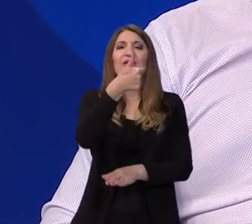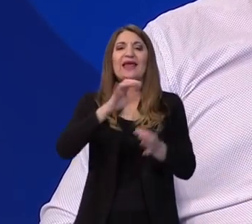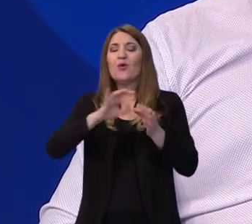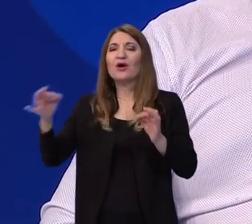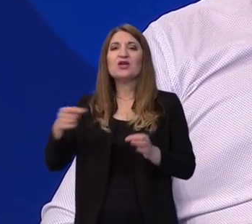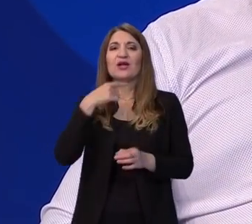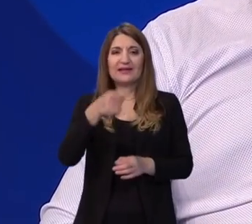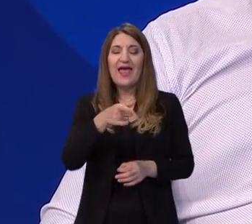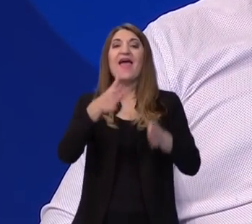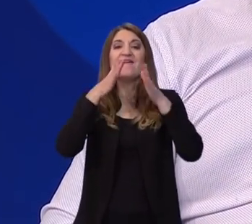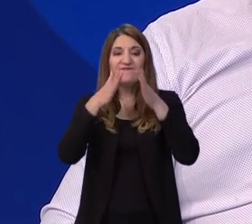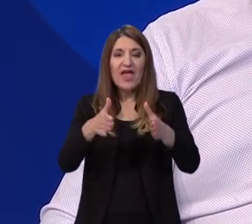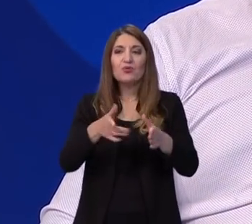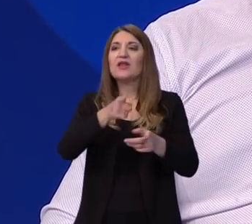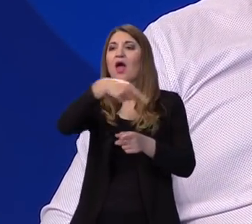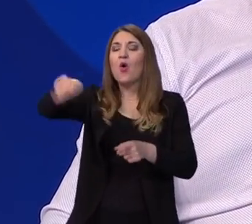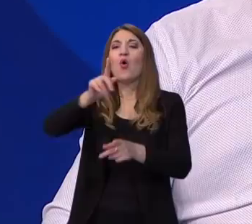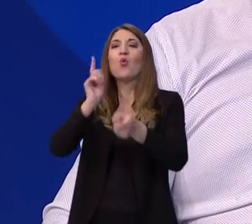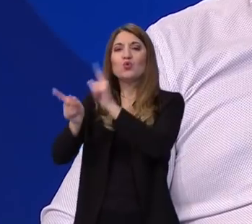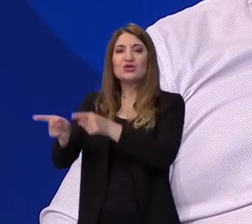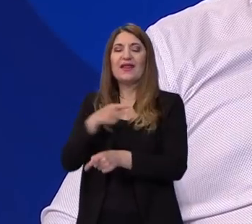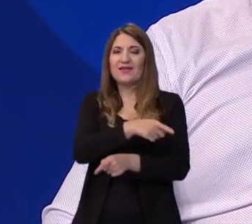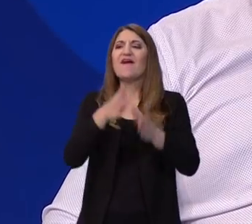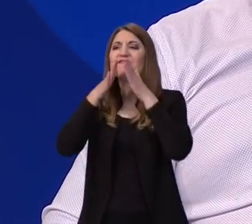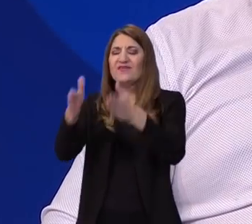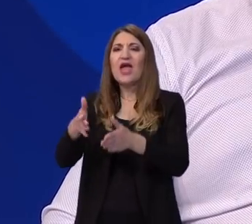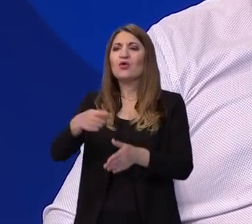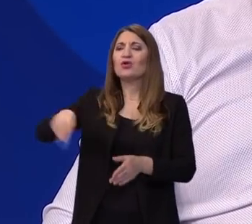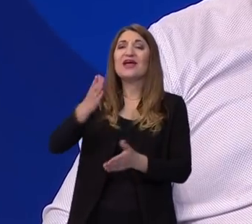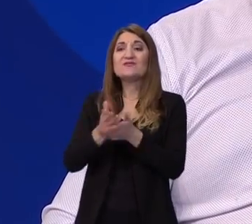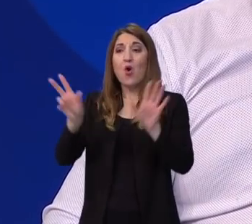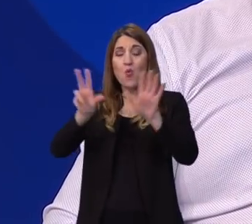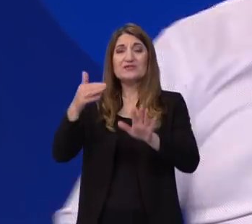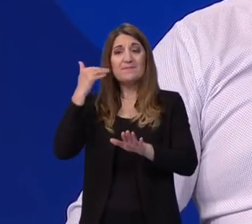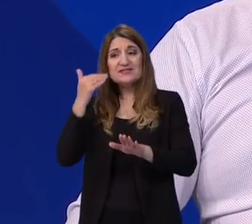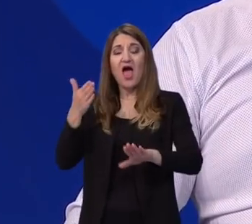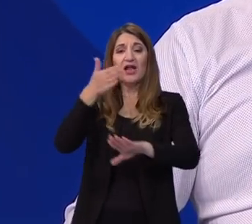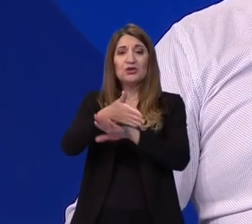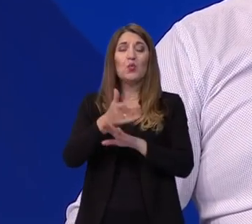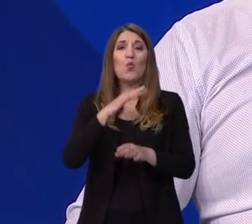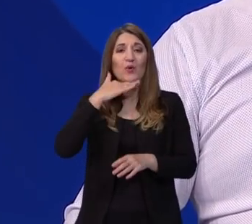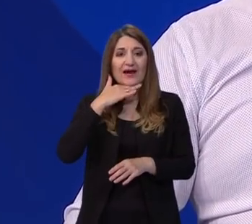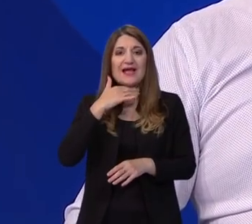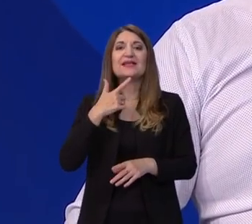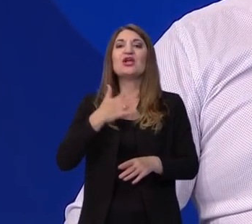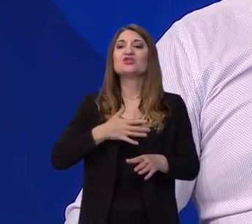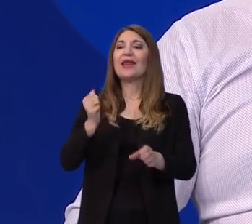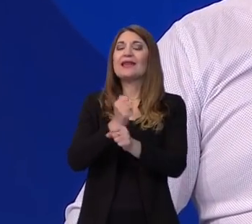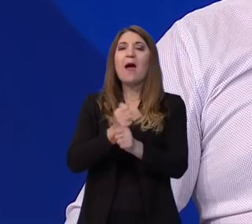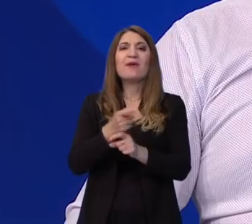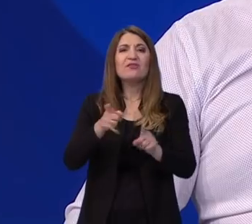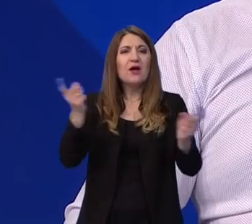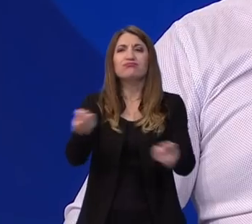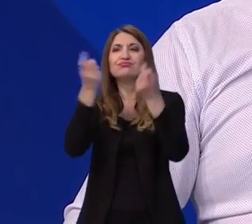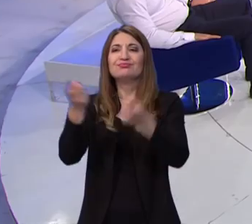rečenicu za kraj reći. Vjerujte učiteljima, vjerujte ljudima koji svako jutro ulaze u 8 sati učenice i žele napraviti male lidere koji